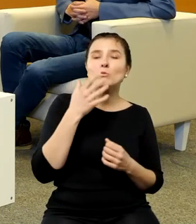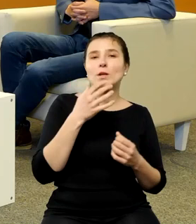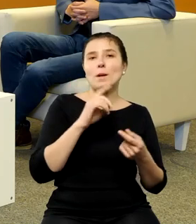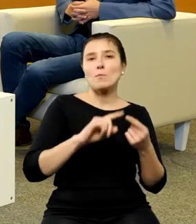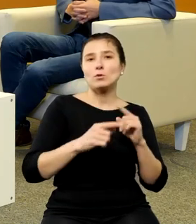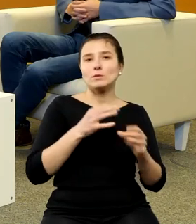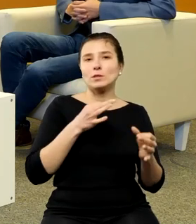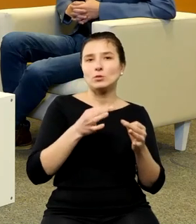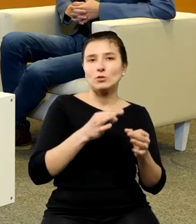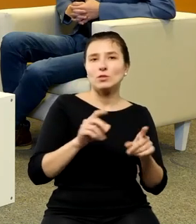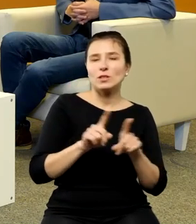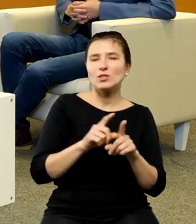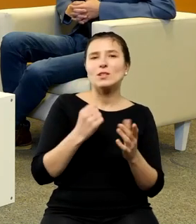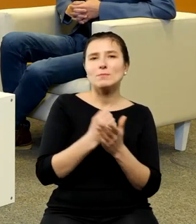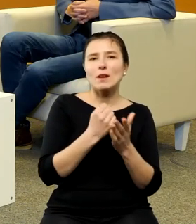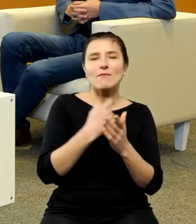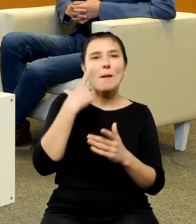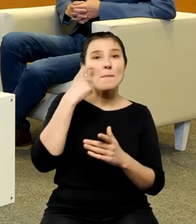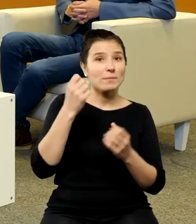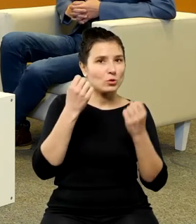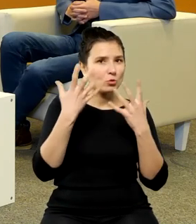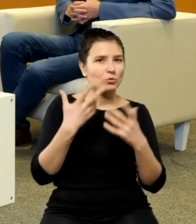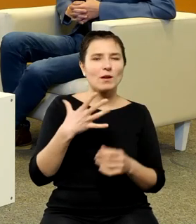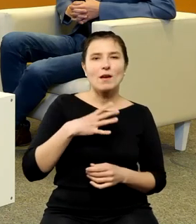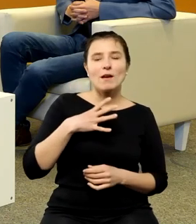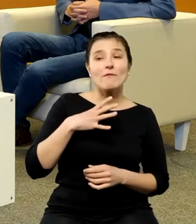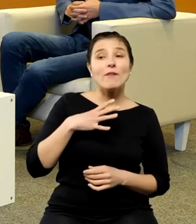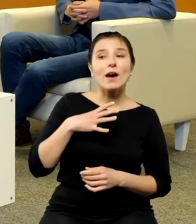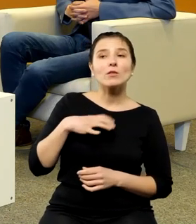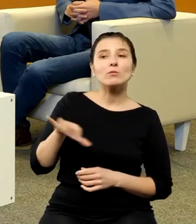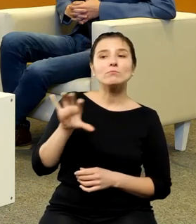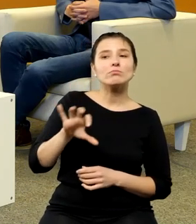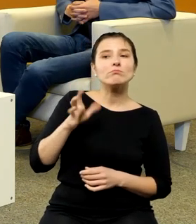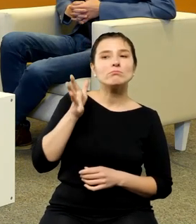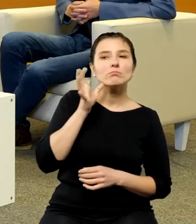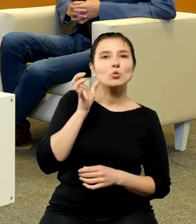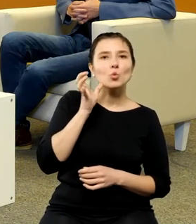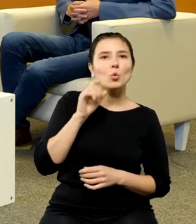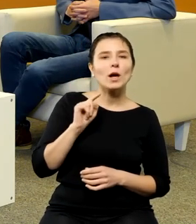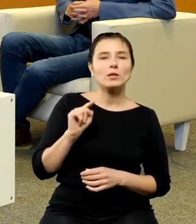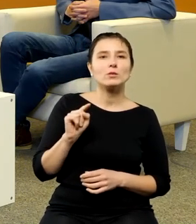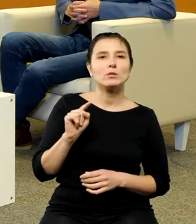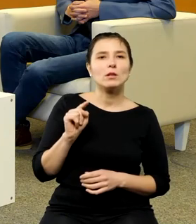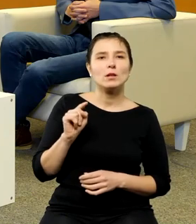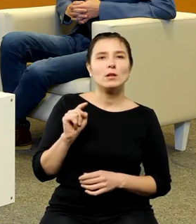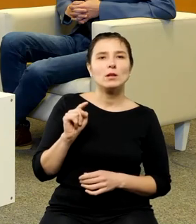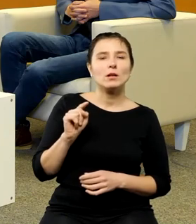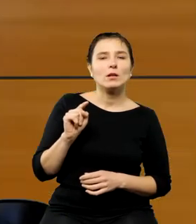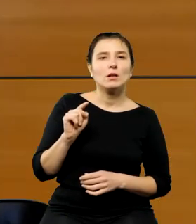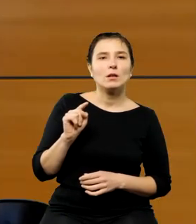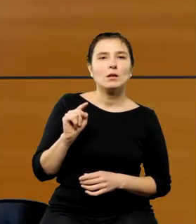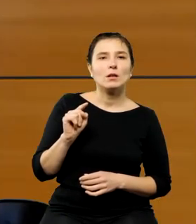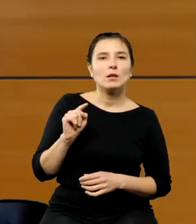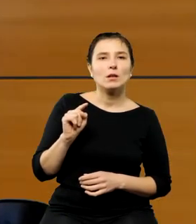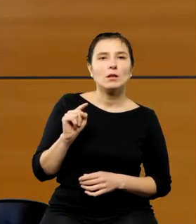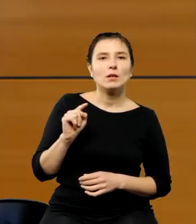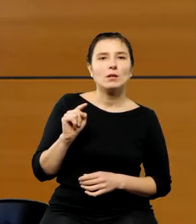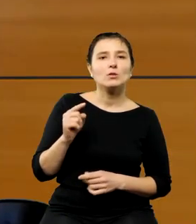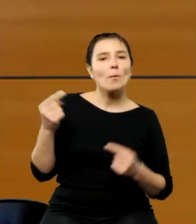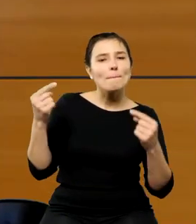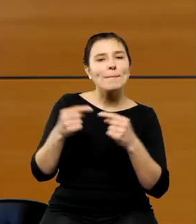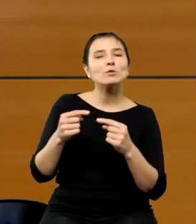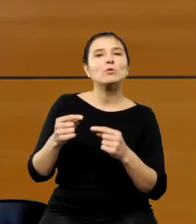kulturowej warto wsłuchiwać się w to co co jest głosem danej epoki